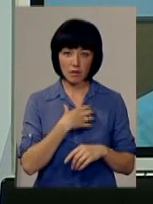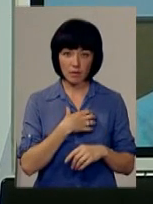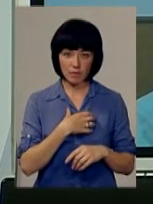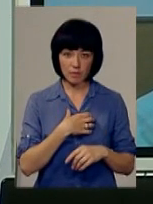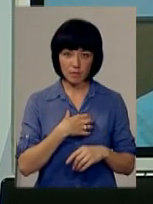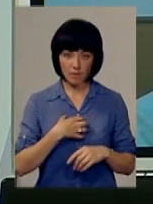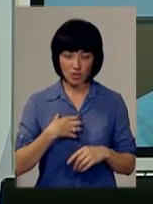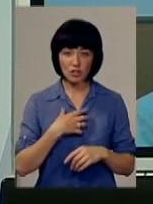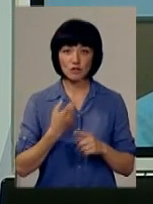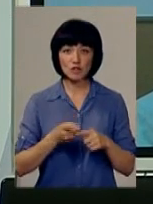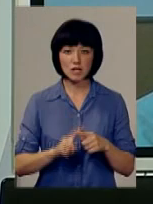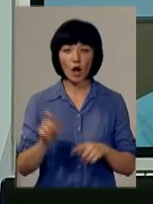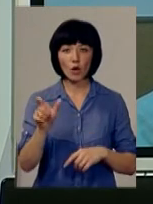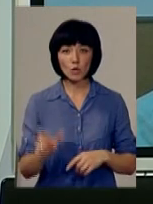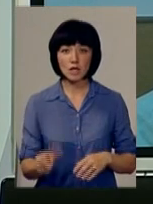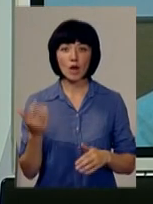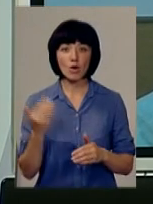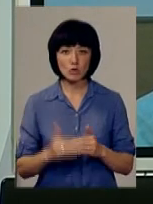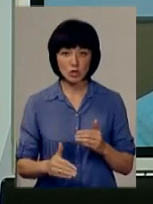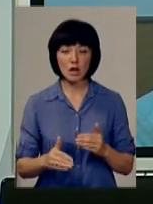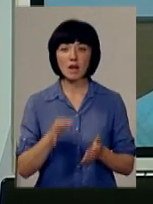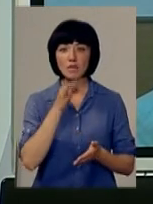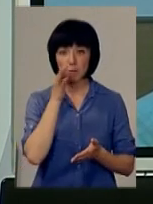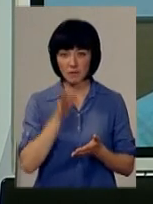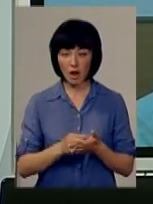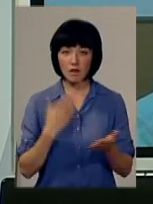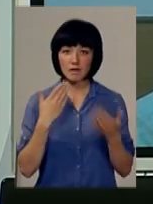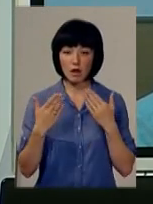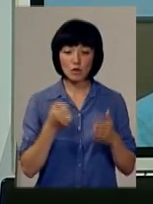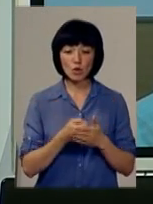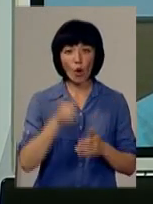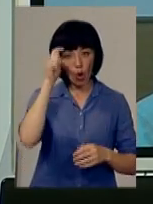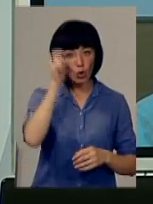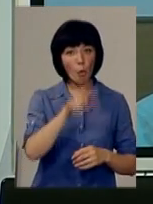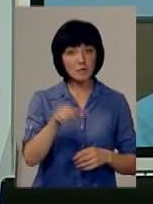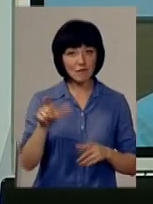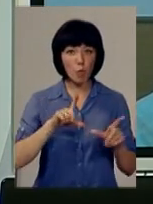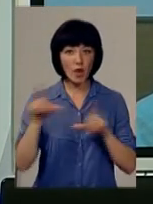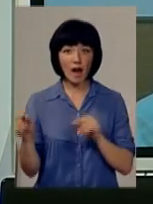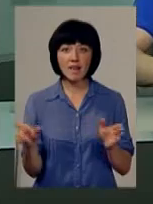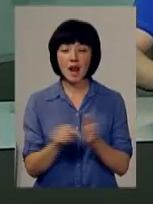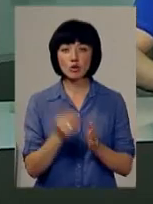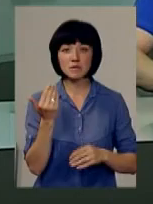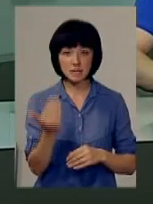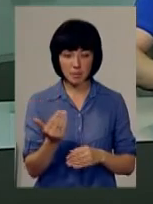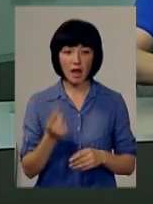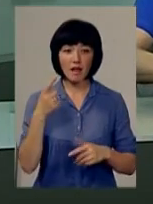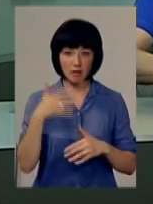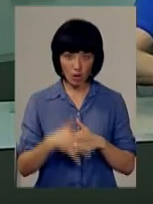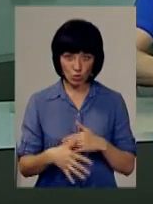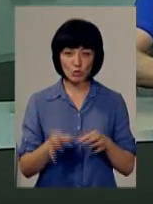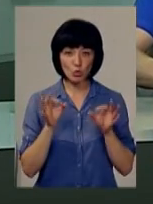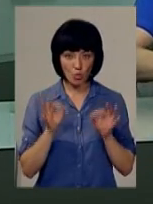знаємо, що ця людина, як би, вже відповідально поставиться і до тих хлопців, які поїхали разом з ними. Тобто, я так правильно зрозумів, так?